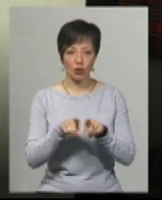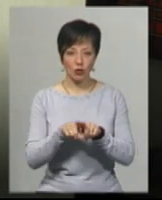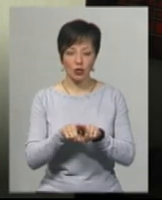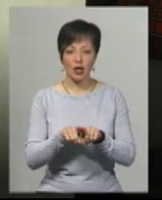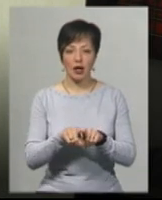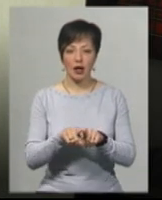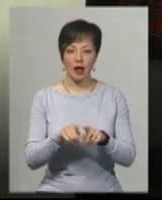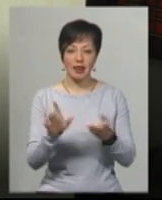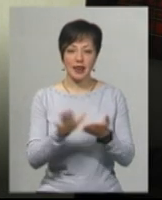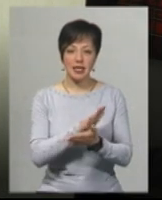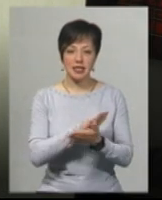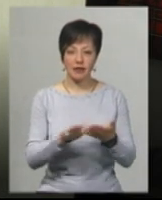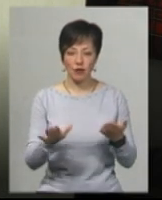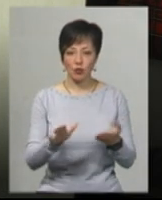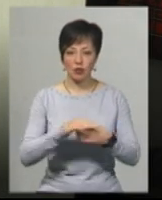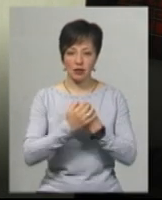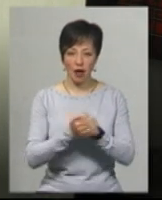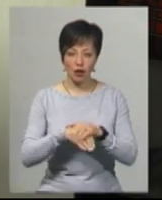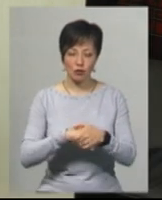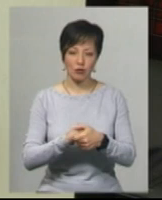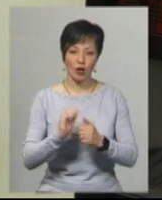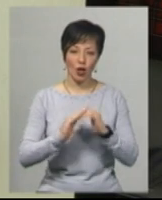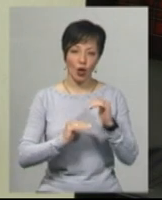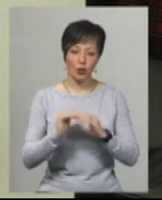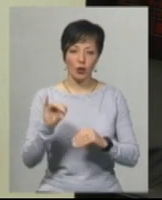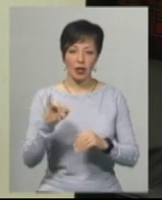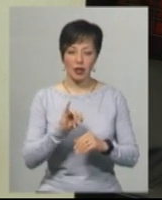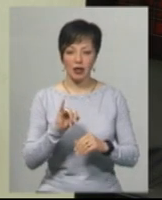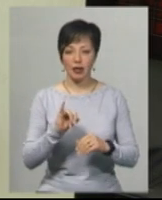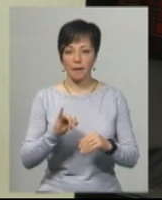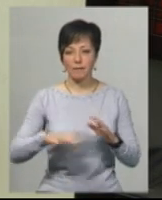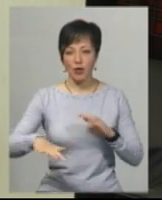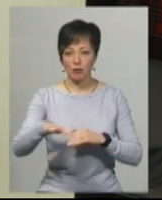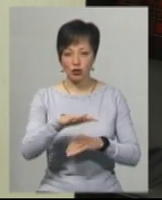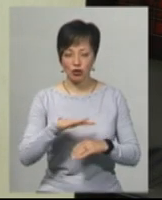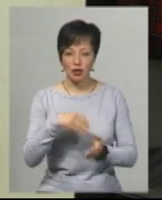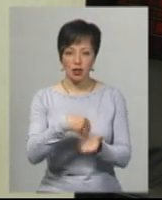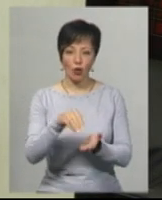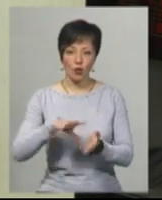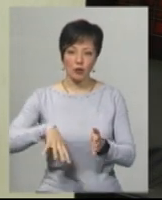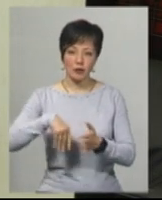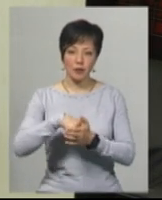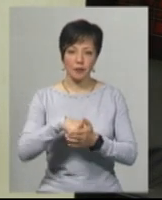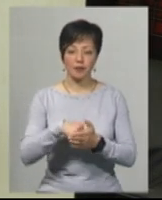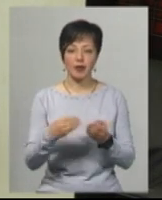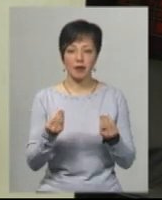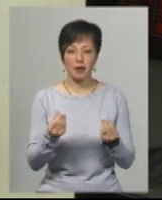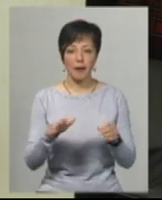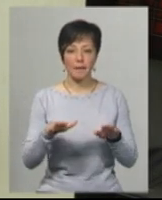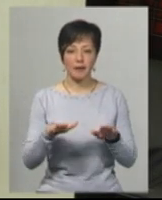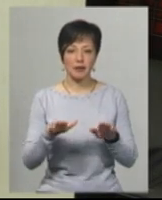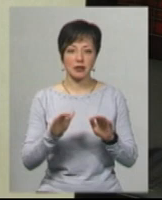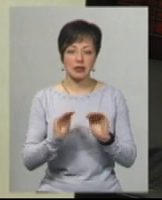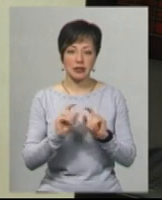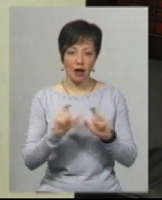дезінфікуючі засоби і антисептики для рук, і для дезінфекції приміщень закуплені за рахунок коштів закладу